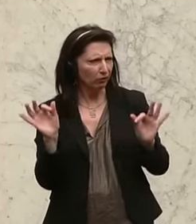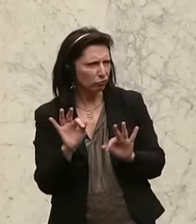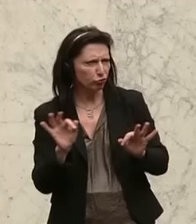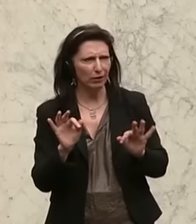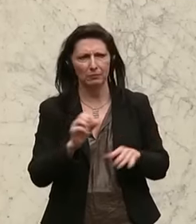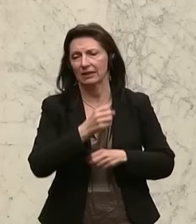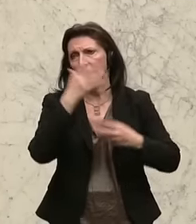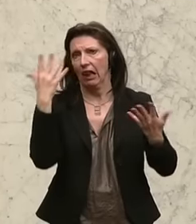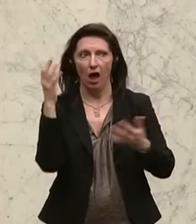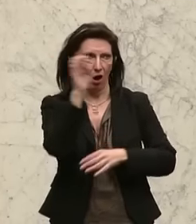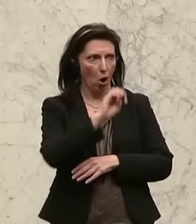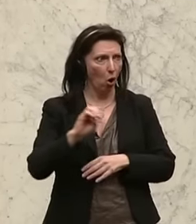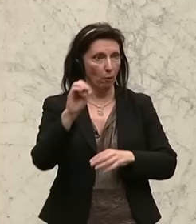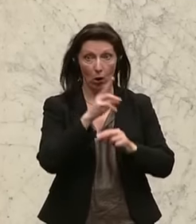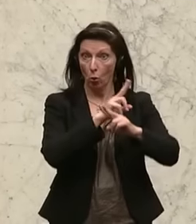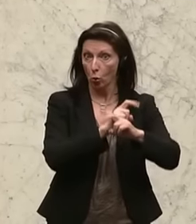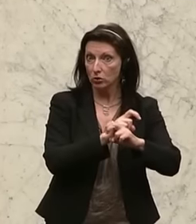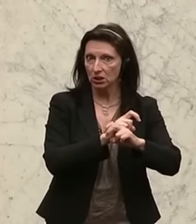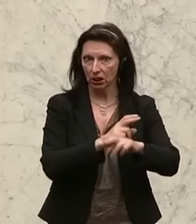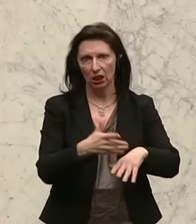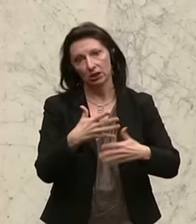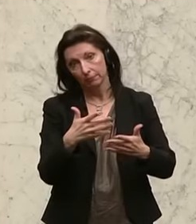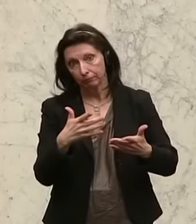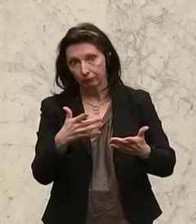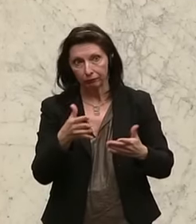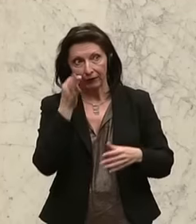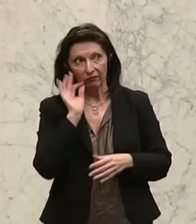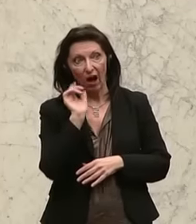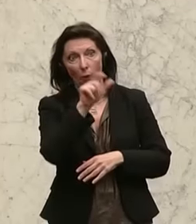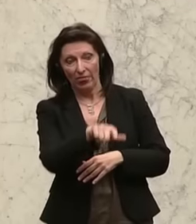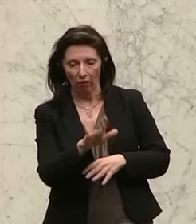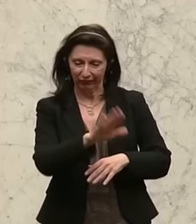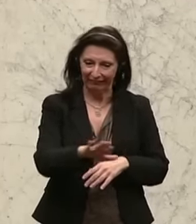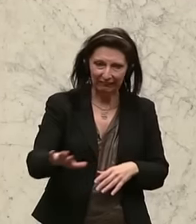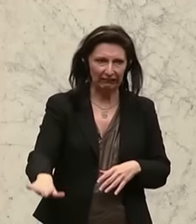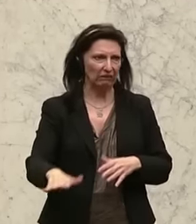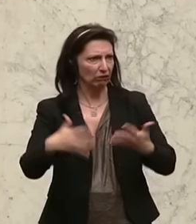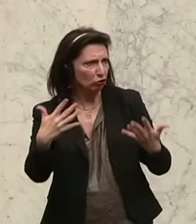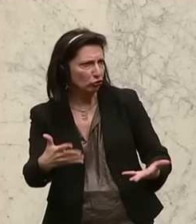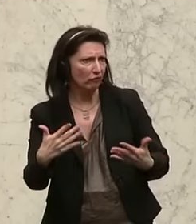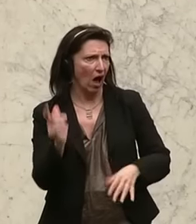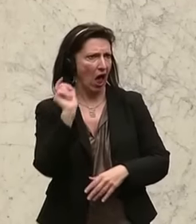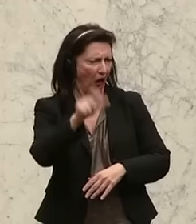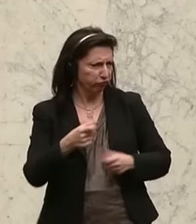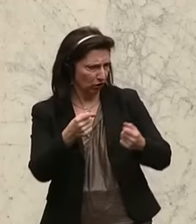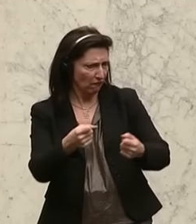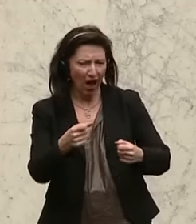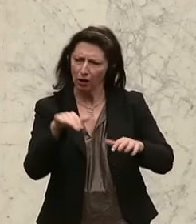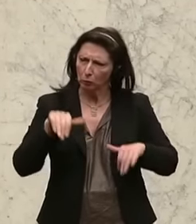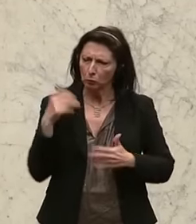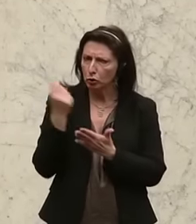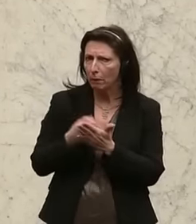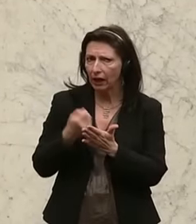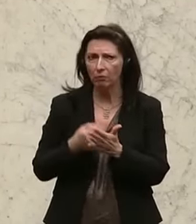Frage, dass es in Europa, auch in Österreich, sehr viel Gewalt leider Gottes gegen Frauen, gegen Kinder, gegen Schwache gibt, die wir bekämpfen müssen, aber die diese